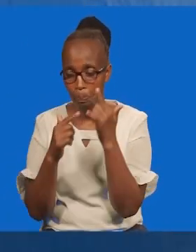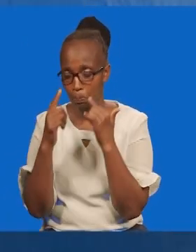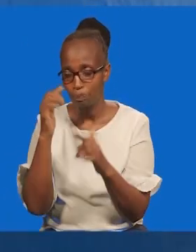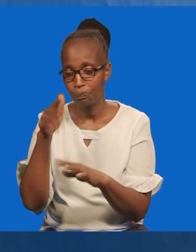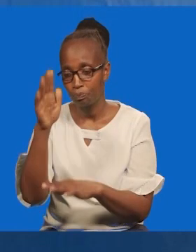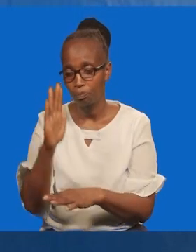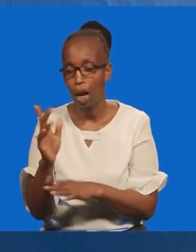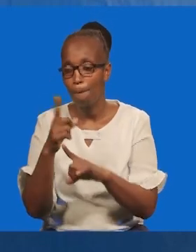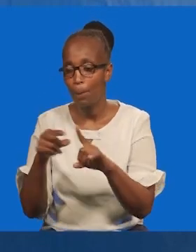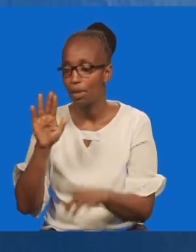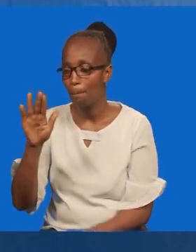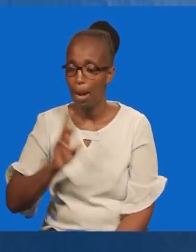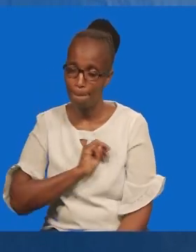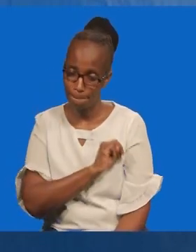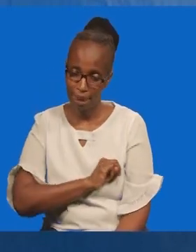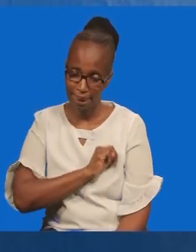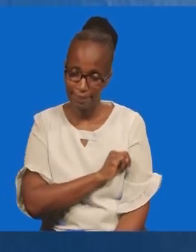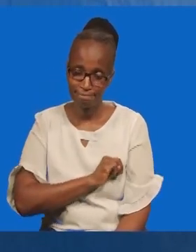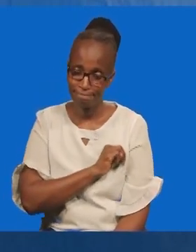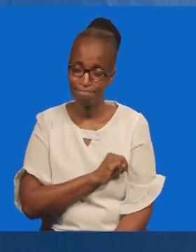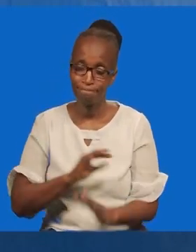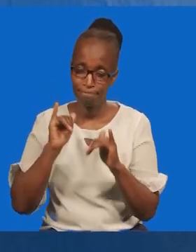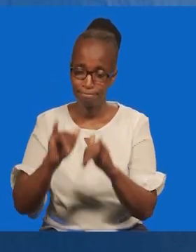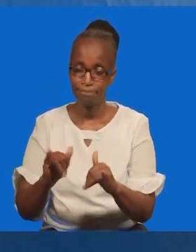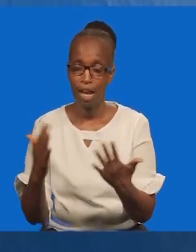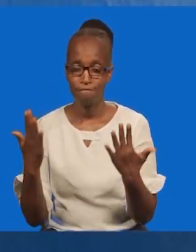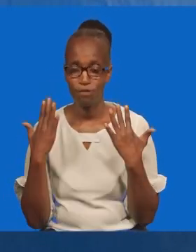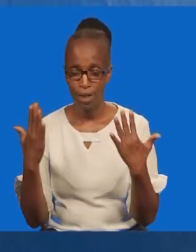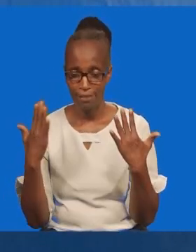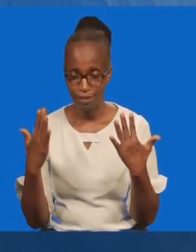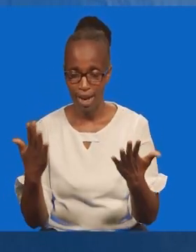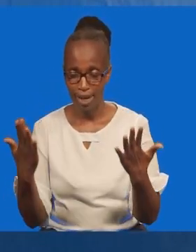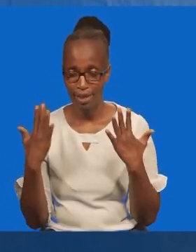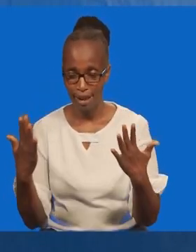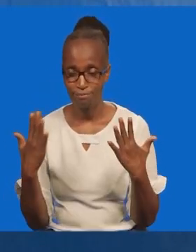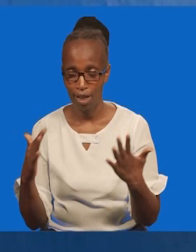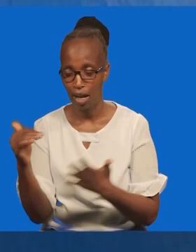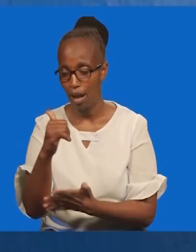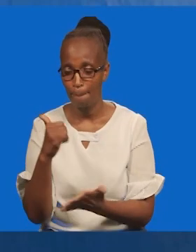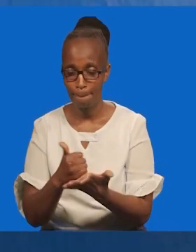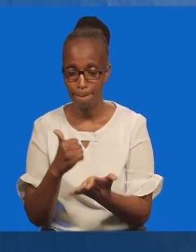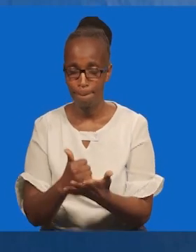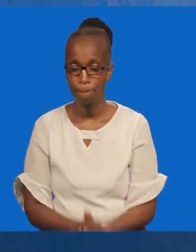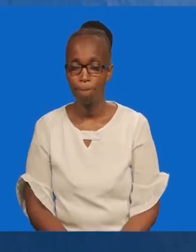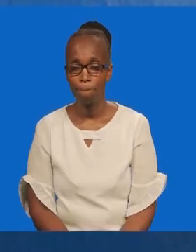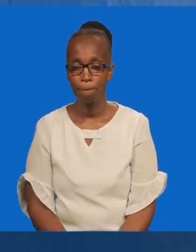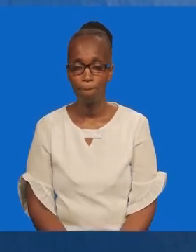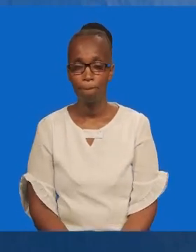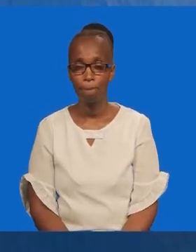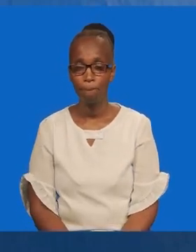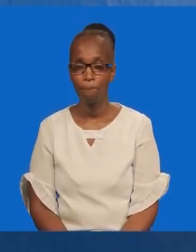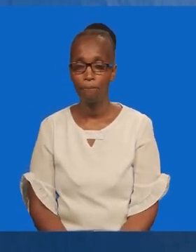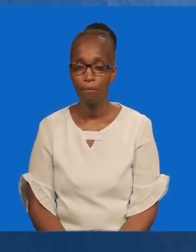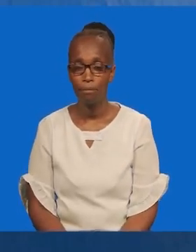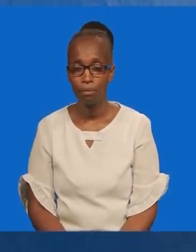mbele atujui. Lakini fadilizake. Sinadumu na watu wake. Milele. Na hadi milele. Bwana